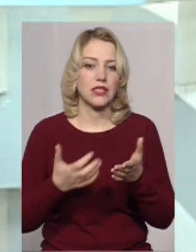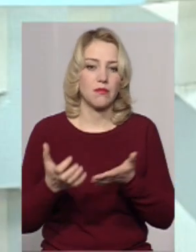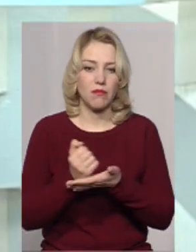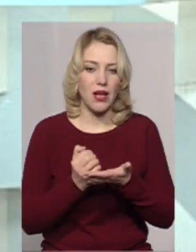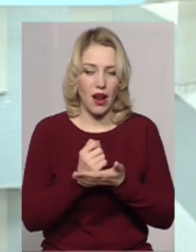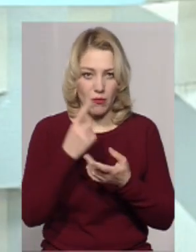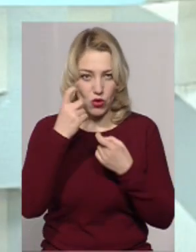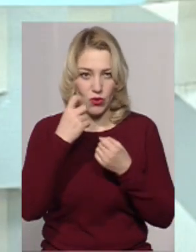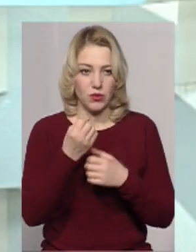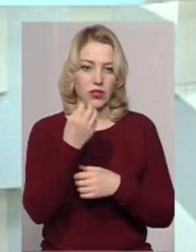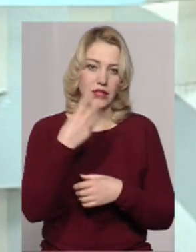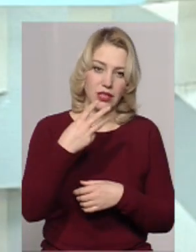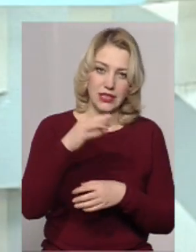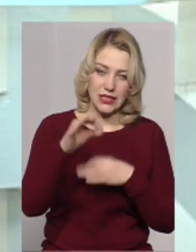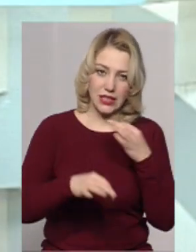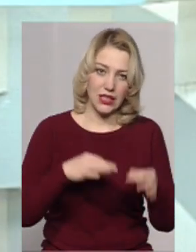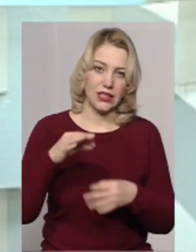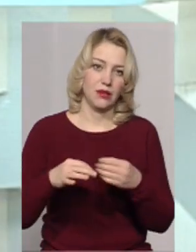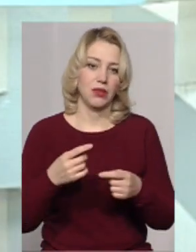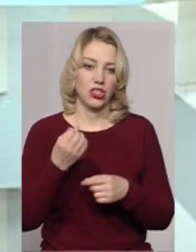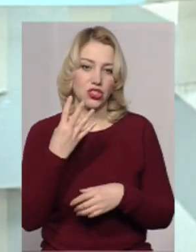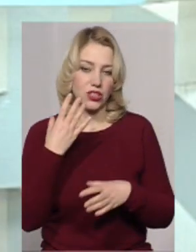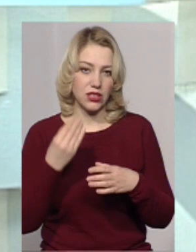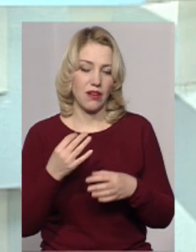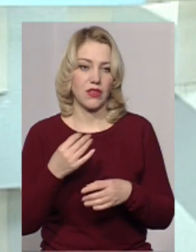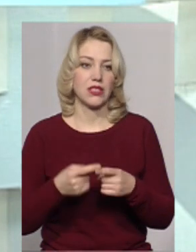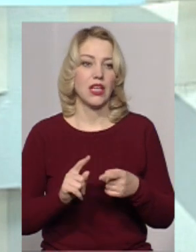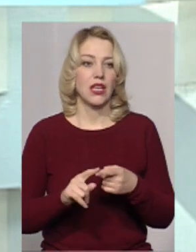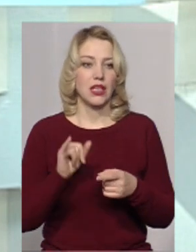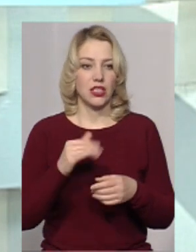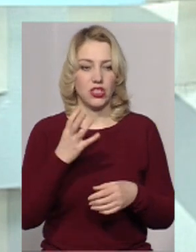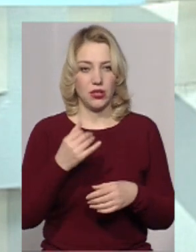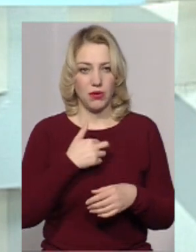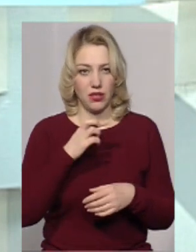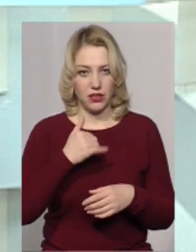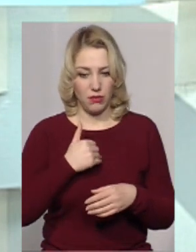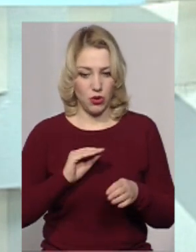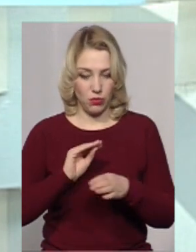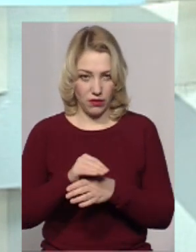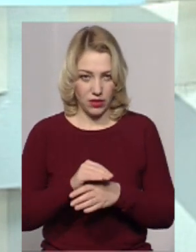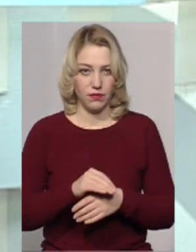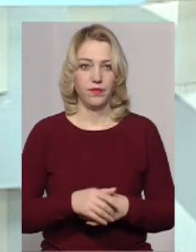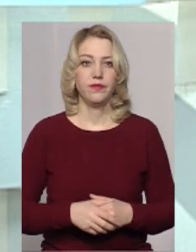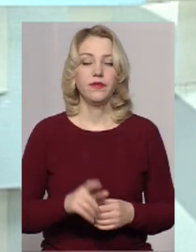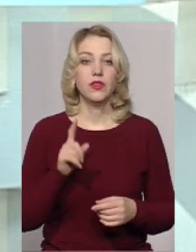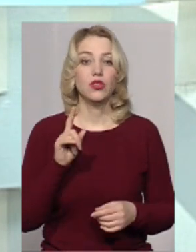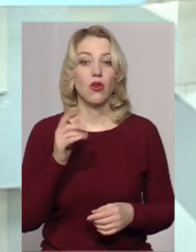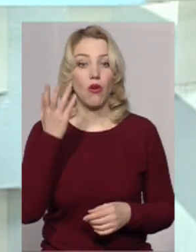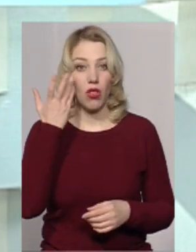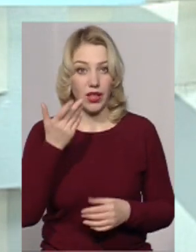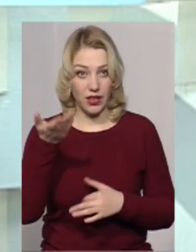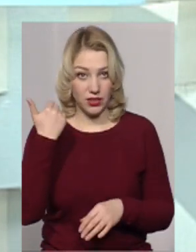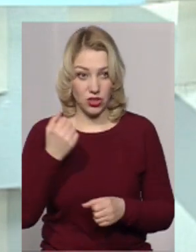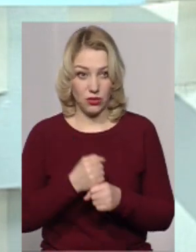30 діб чи 14 діб, в залежності від відеокамери. І хотів би ще доповнити, що коли раніше